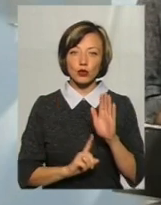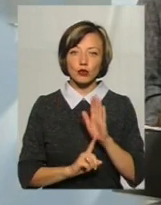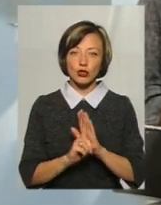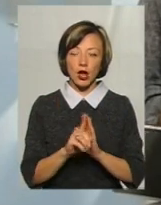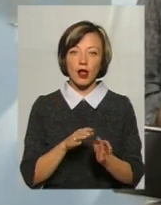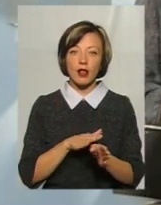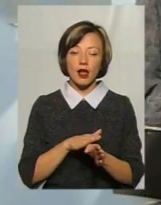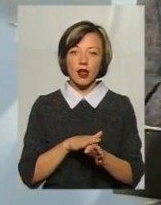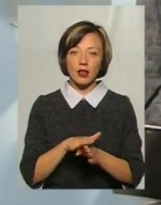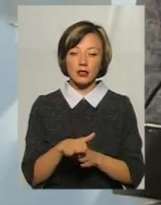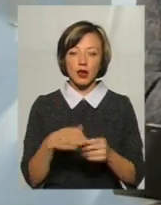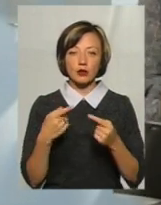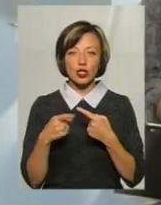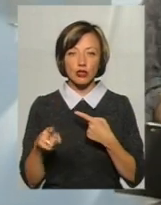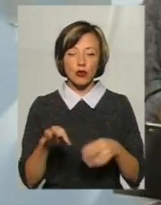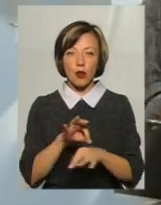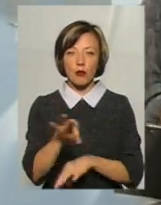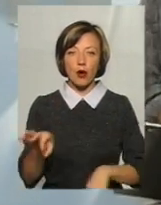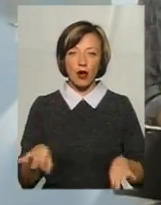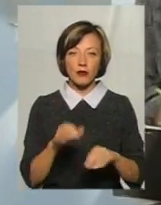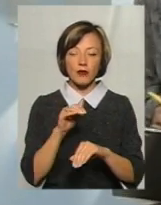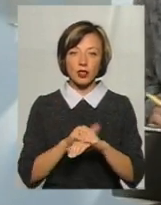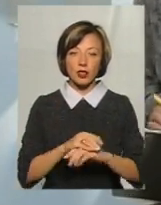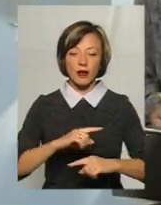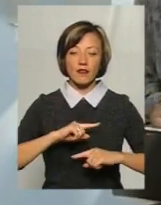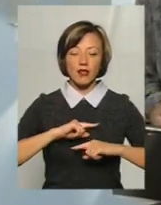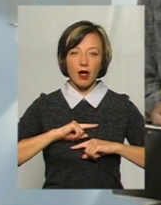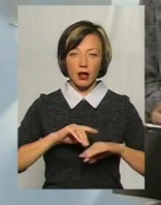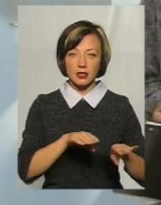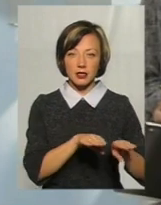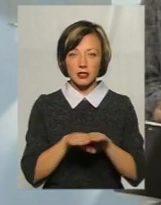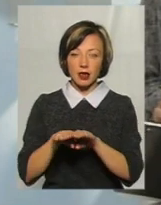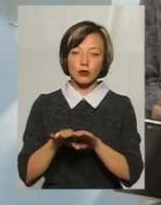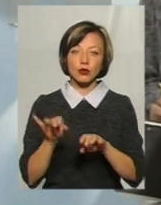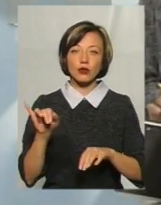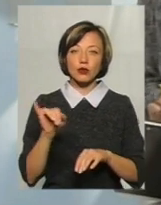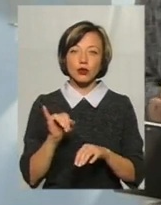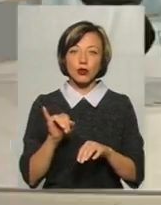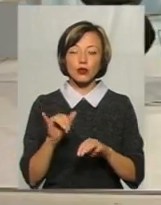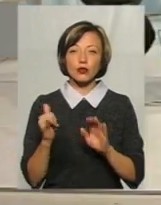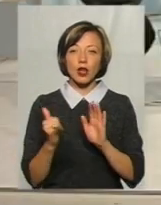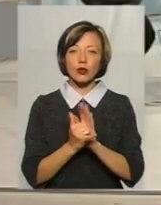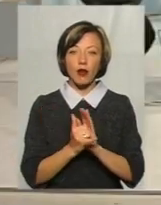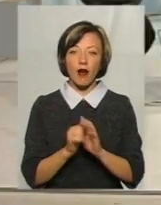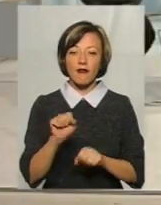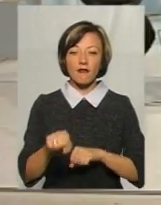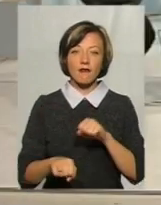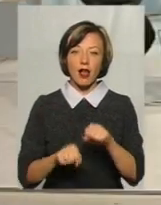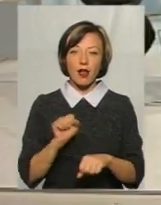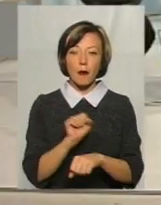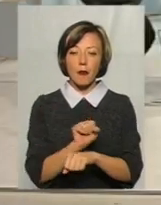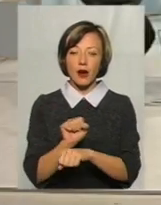реалізацію іншого проєкту, він вже фактично на фінальній стадії, щодо встановлення велопарковок біля шкіл за